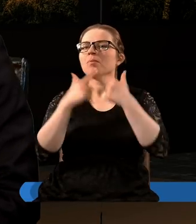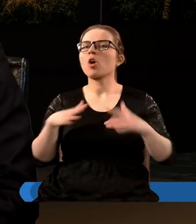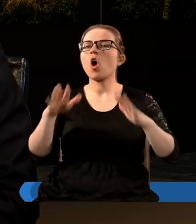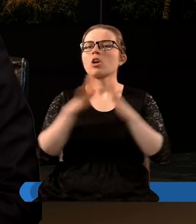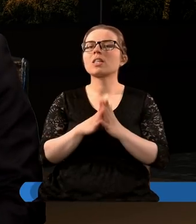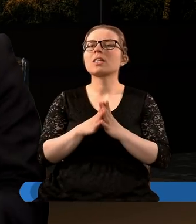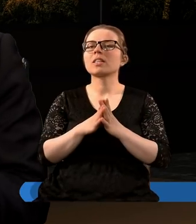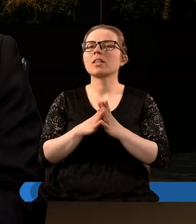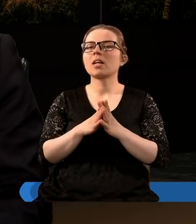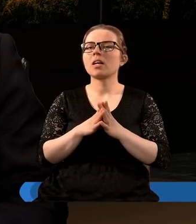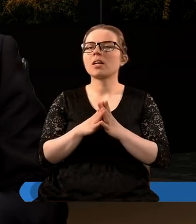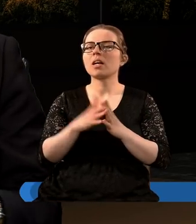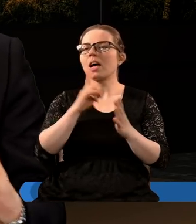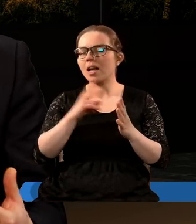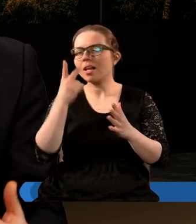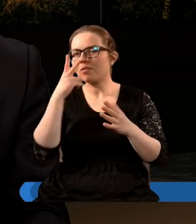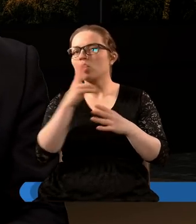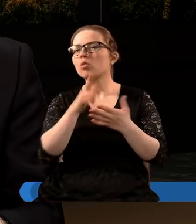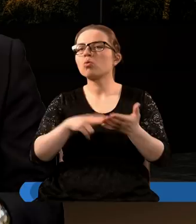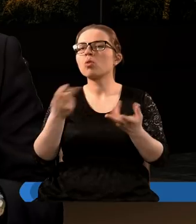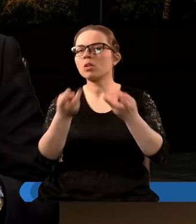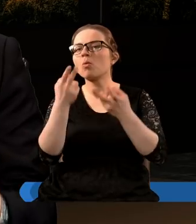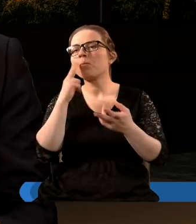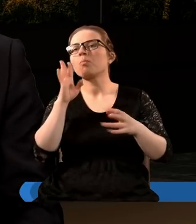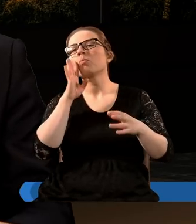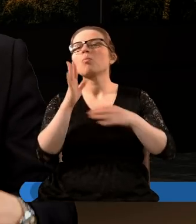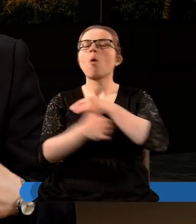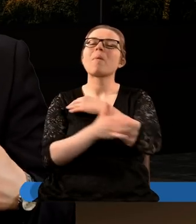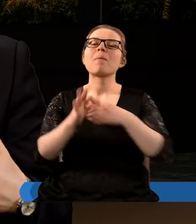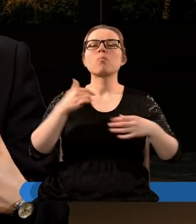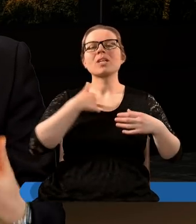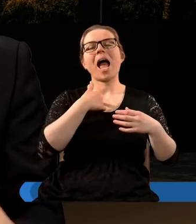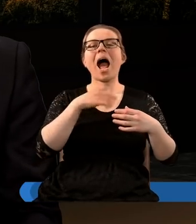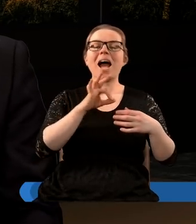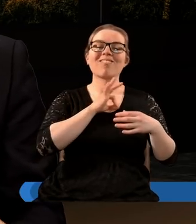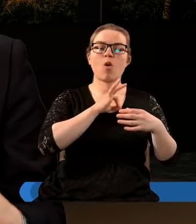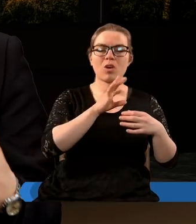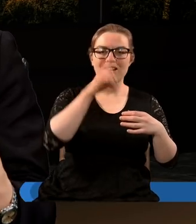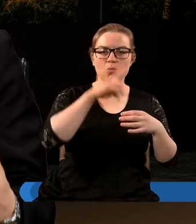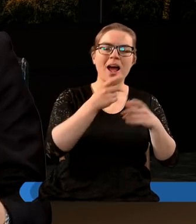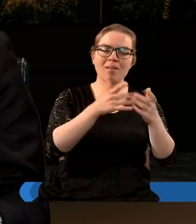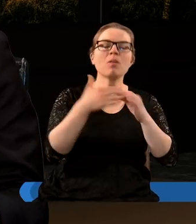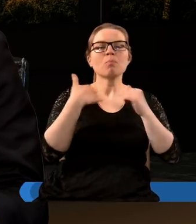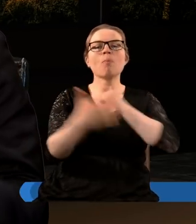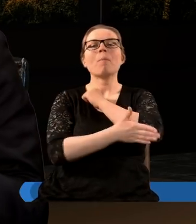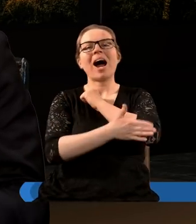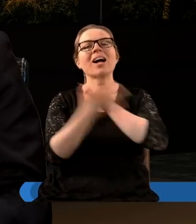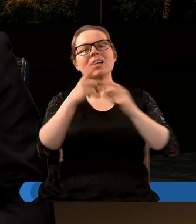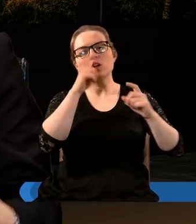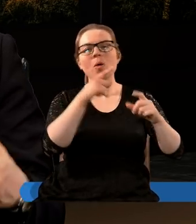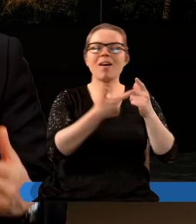kościele, w każdej religii, która szuka poparcia swoich tez, swoich nawet słusznych może nieraz